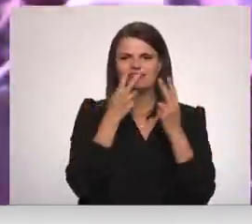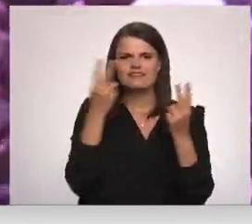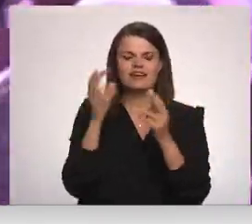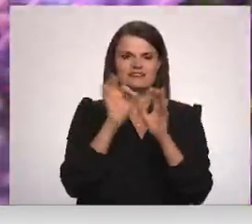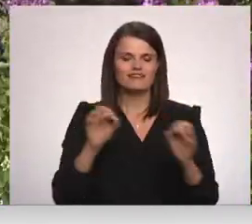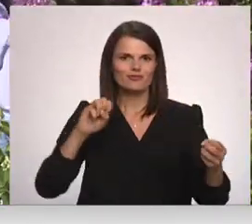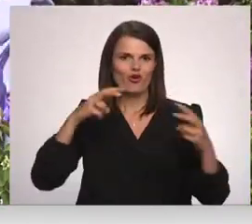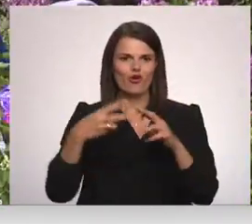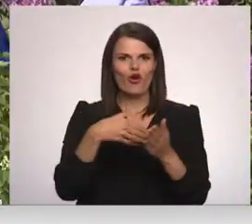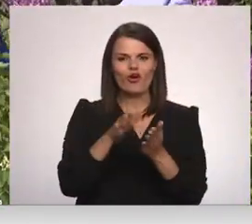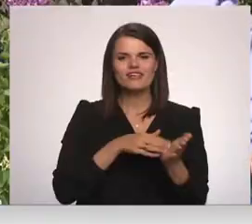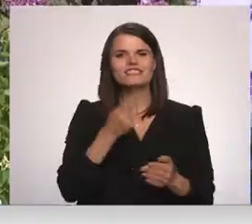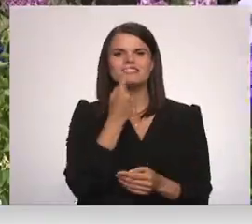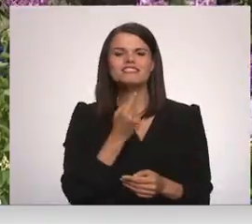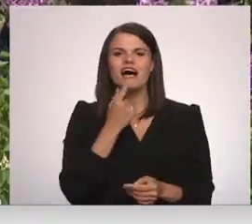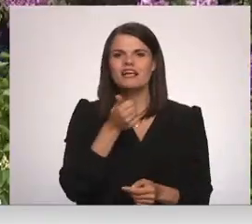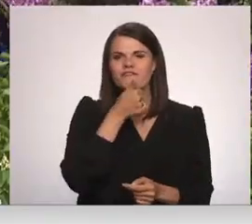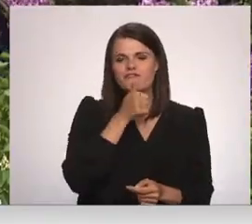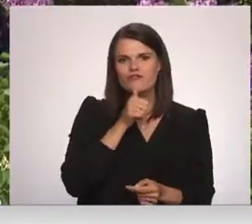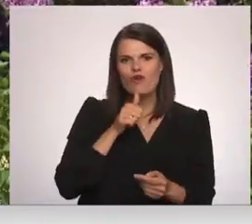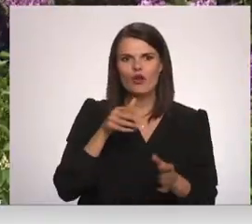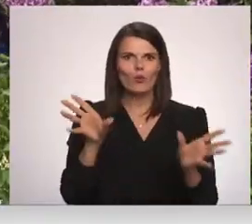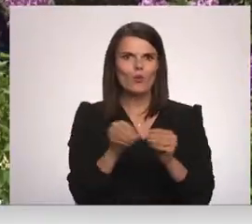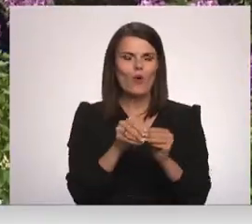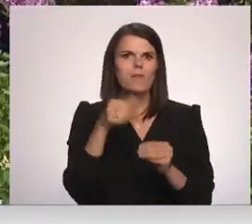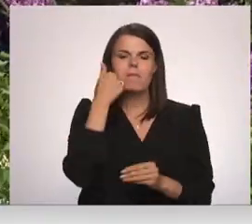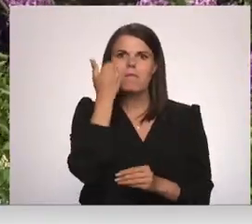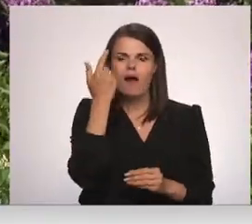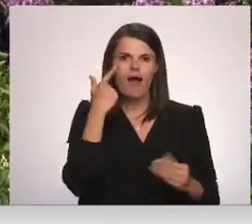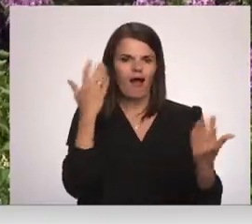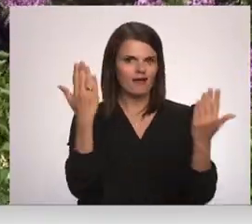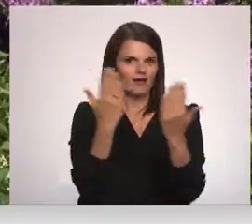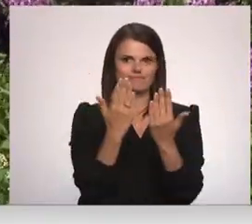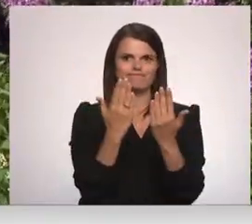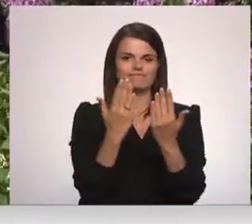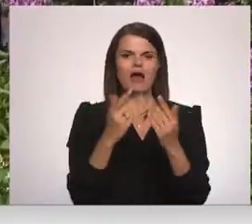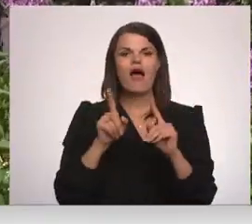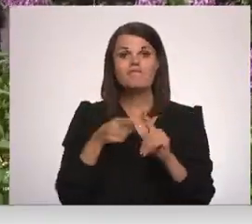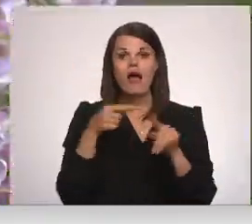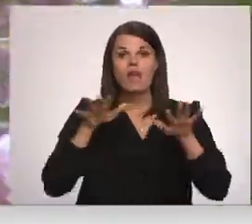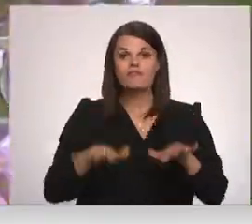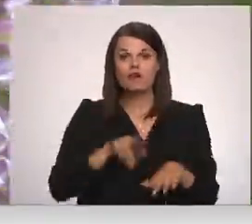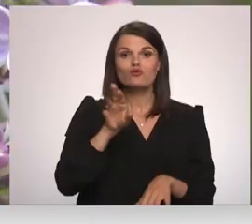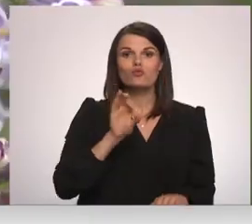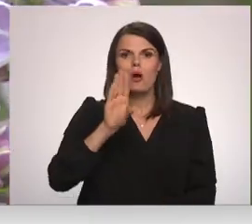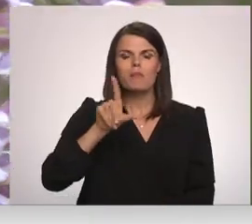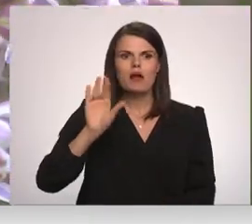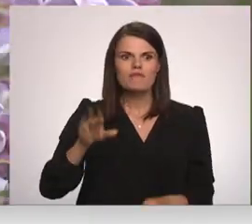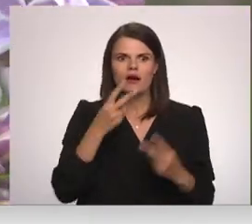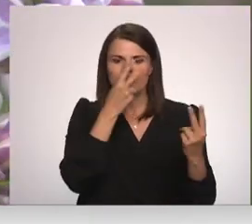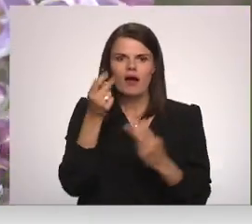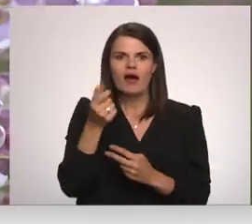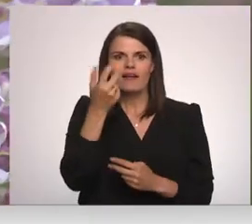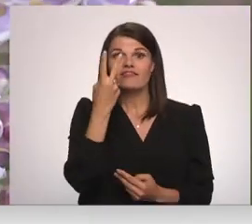kontrasti, šī sarkanīga violetais tonis kopā ar balto. Vēl dobela ir vieta, kur skatīt lielu retumu –